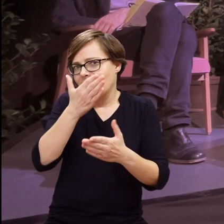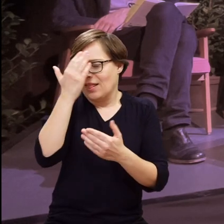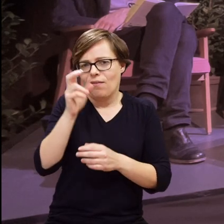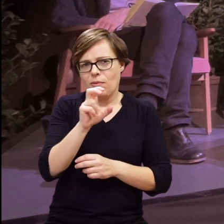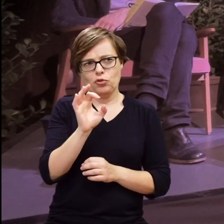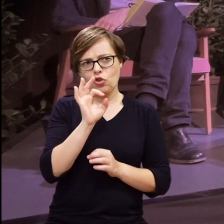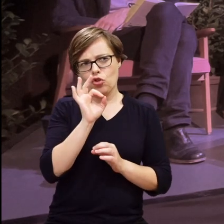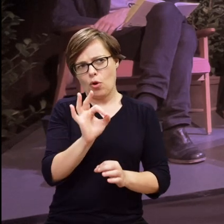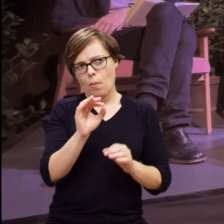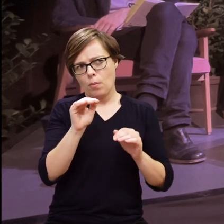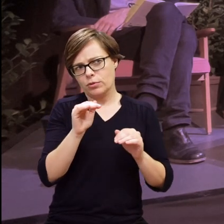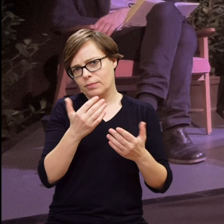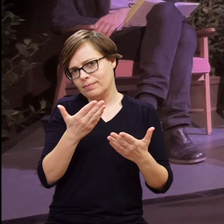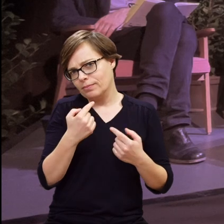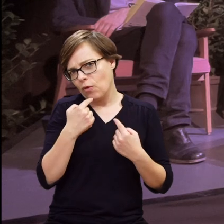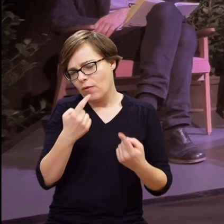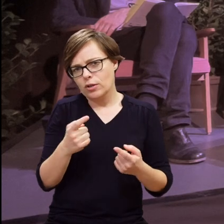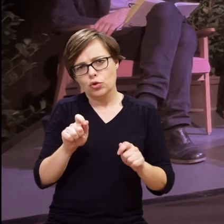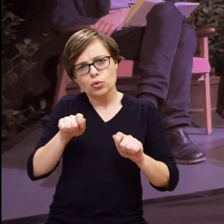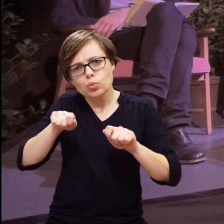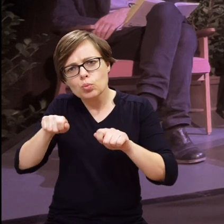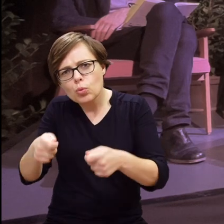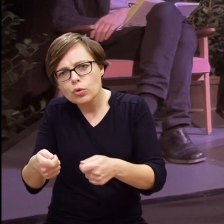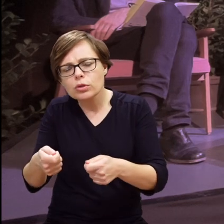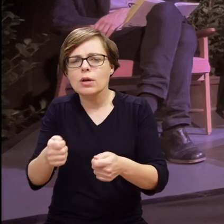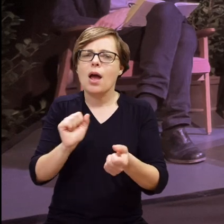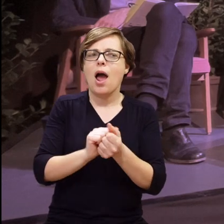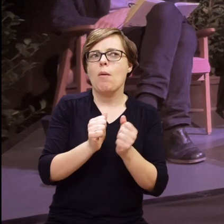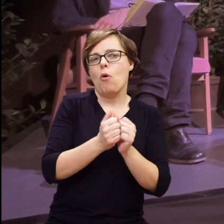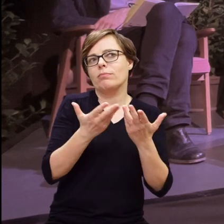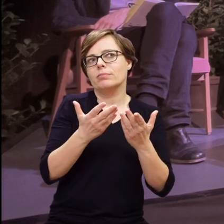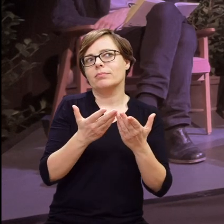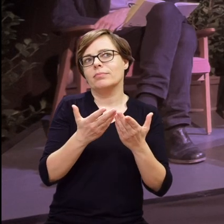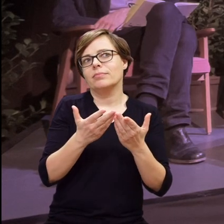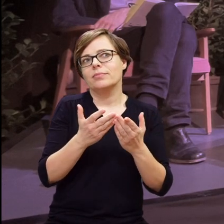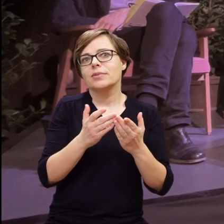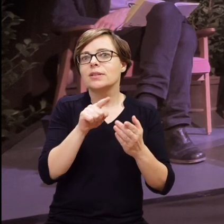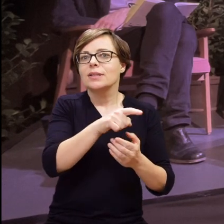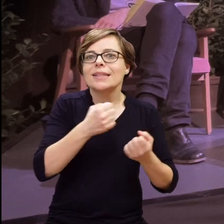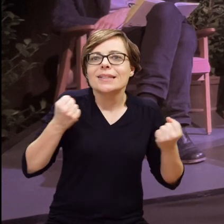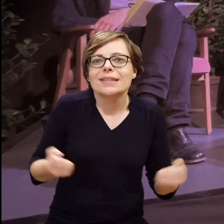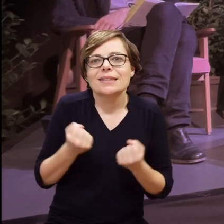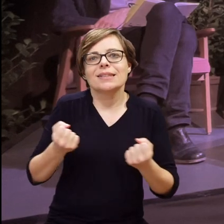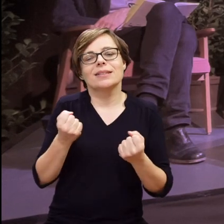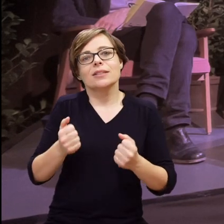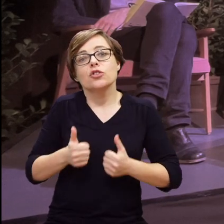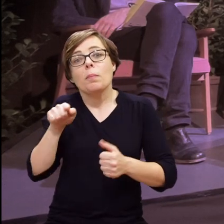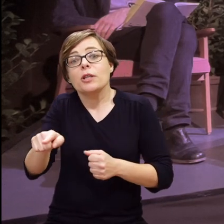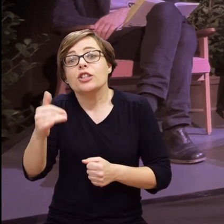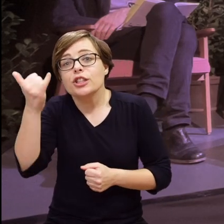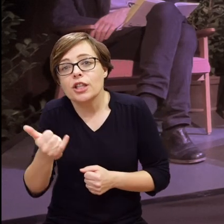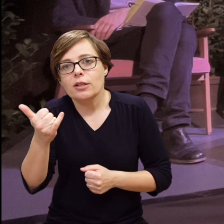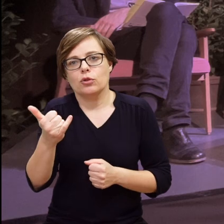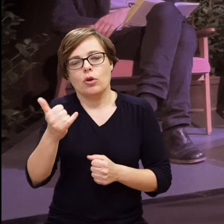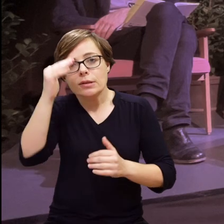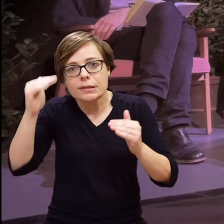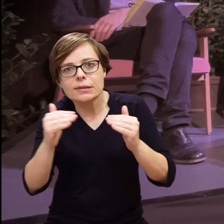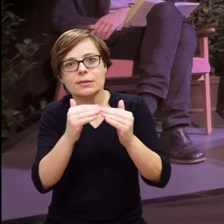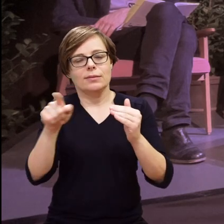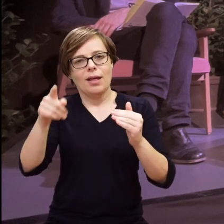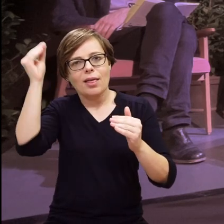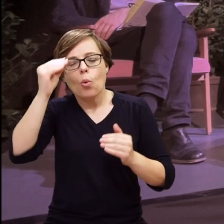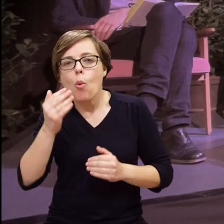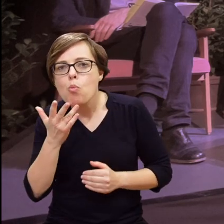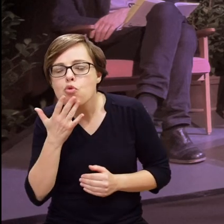było właściwie, nie wiem, czy to jest dobre słowo, zmuszane, albo za wszelką cenę próbowano zrobić wszystko, żeby to